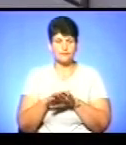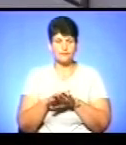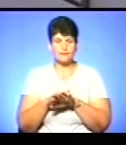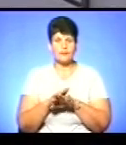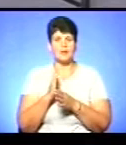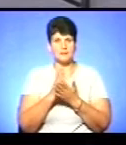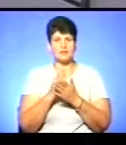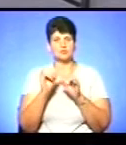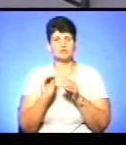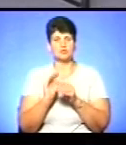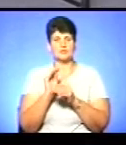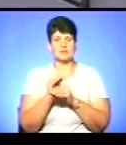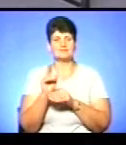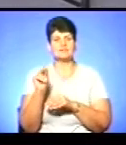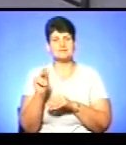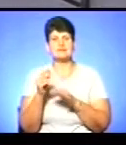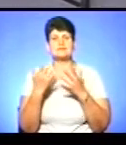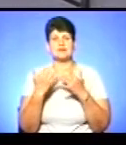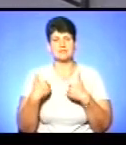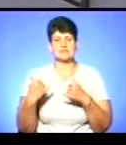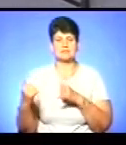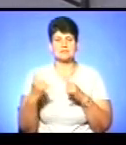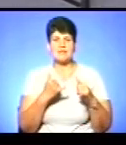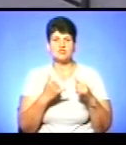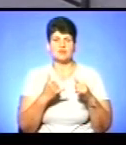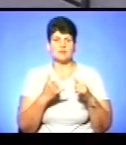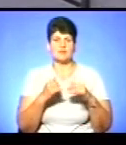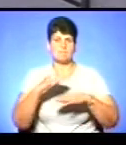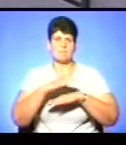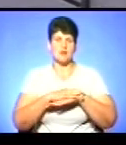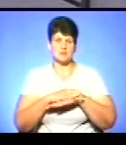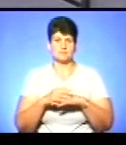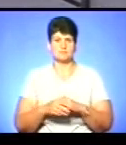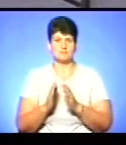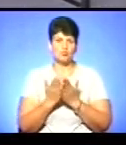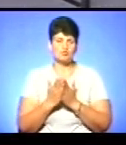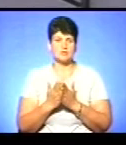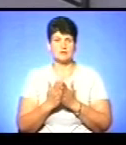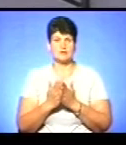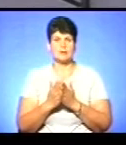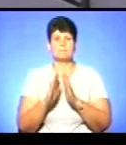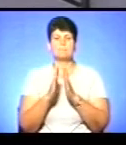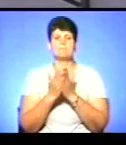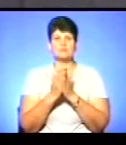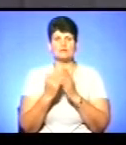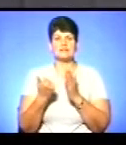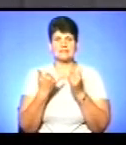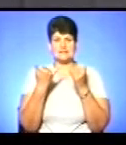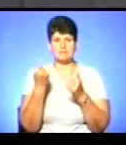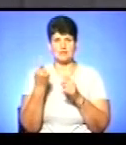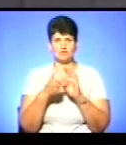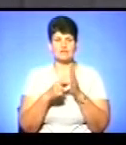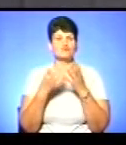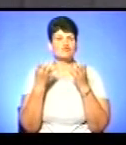можливість додати по цифрах, наскільки ми забезпечені партами для першокласників, підручниками? Ви знаєте, підручників для першого класу ще